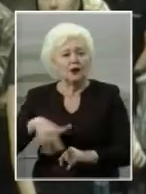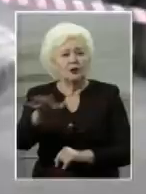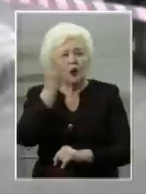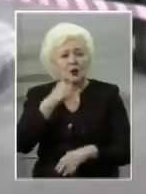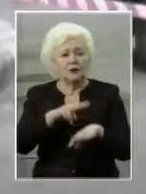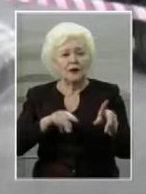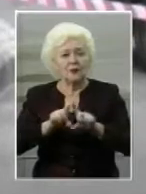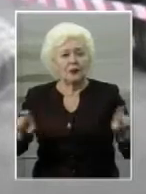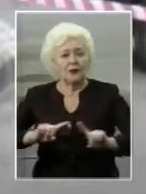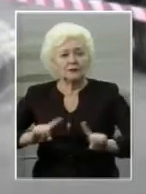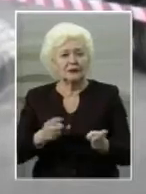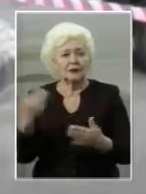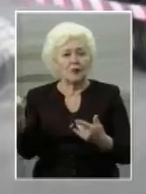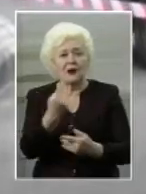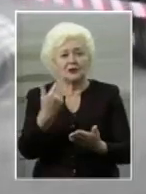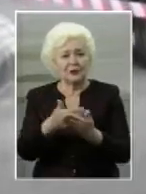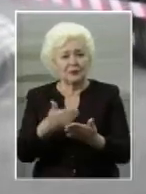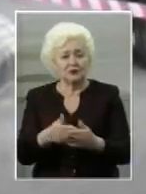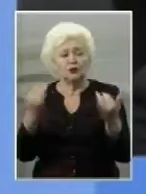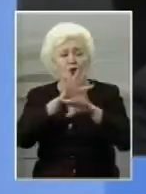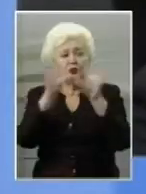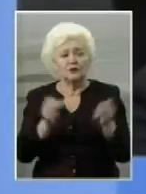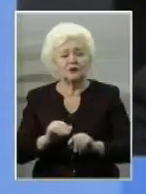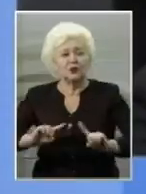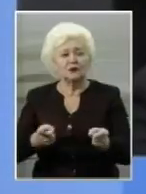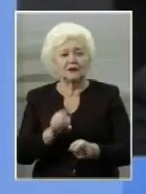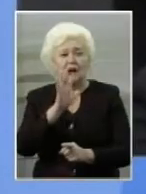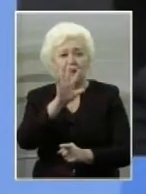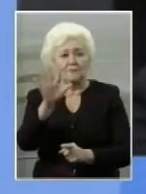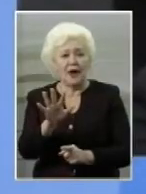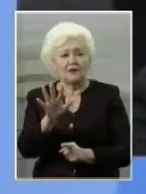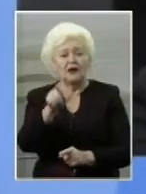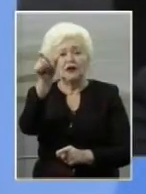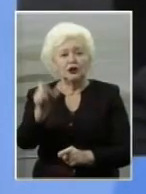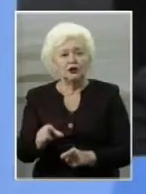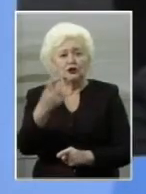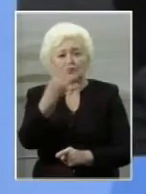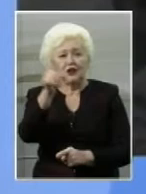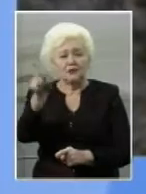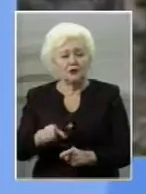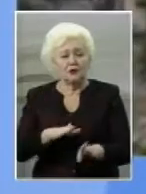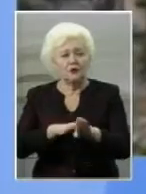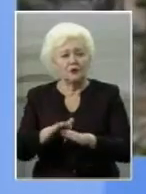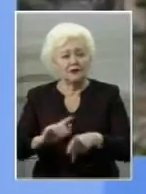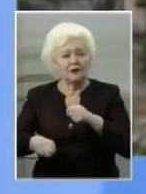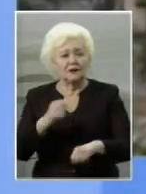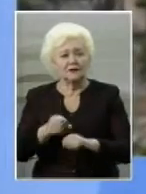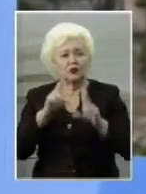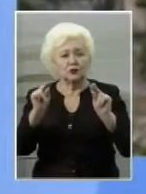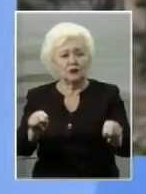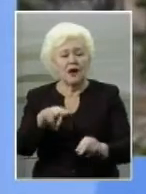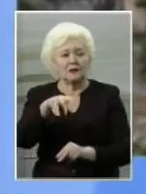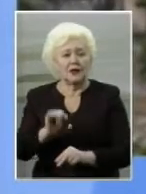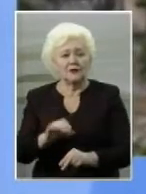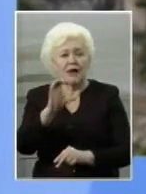поліція затримувала перших підозрюваних. Всього затриманих п'ятеро. Четверо у скоєні злочину зізналися. Левіна СБУ